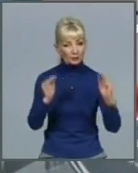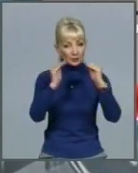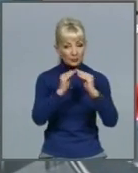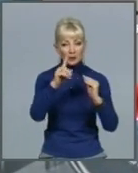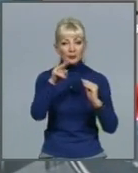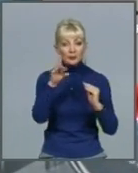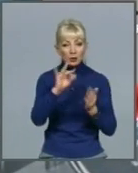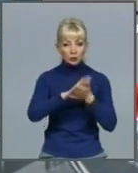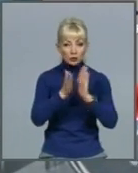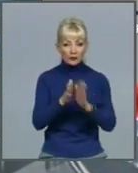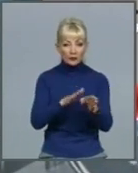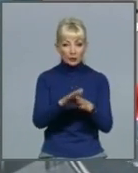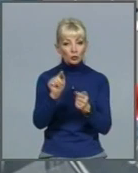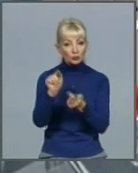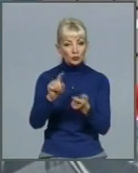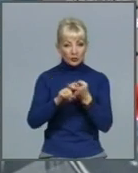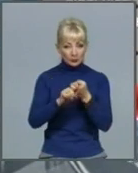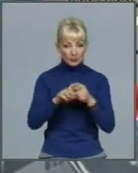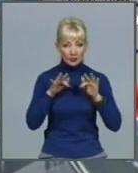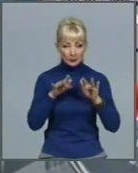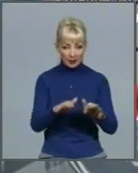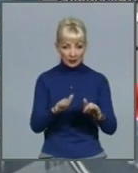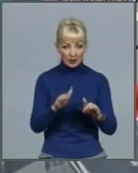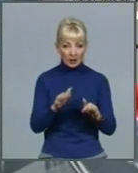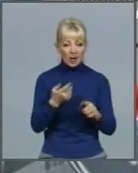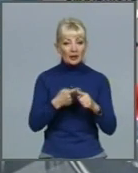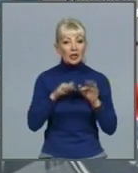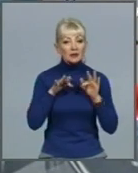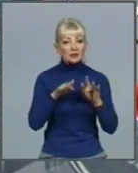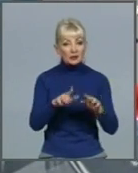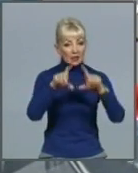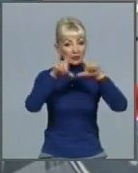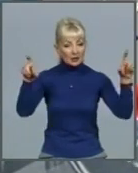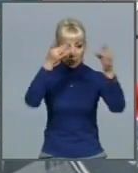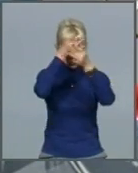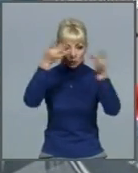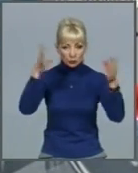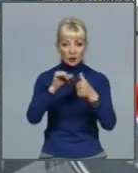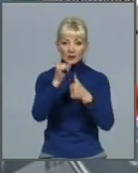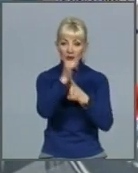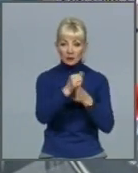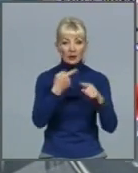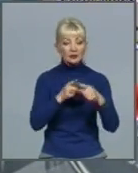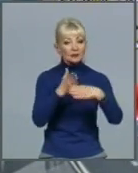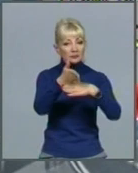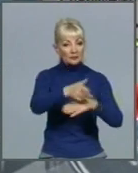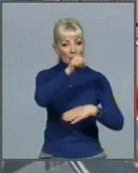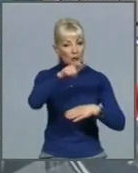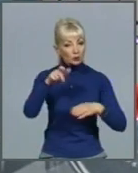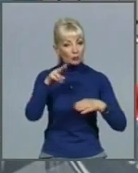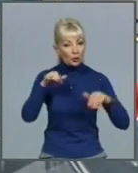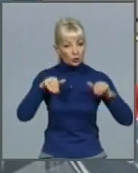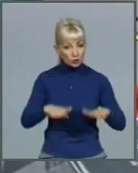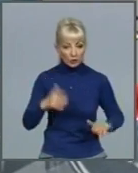протиепідемічних заходів. Діяльність закладів культури, зокрема, з прийманням відвідувачів за рішенням власника органу